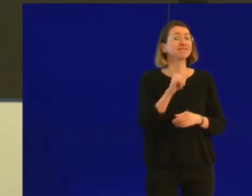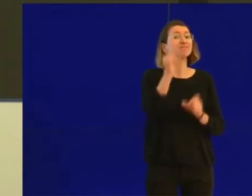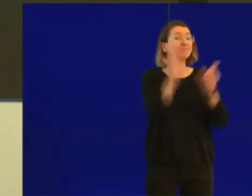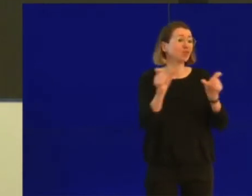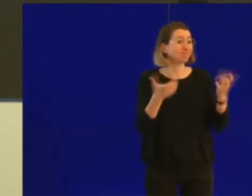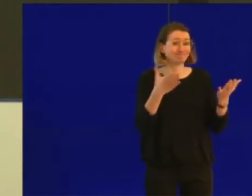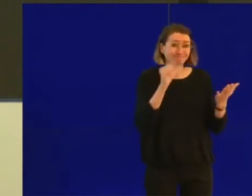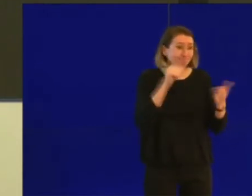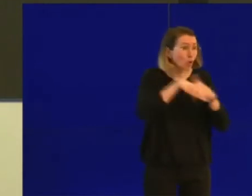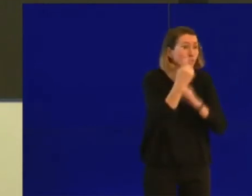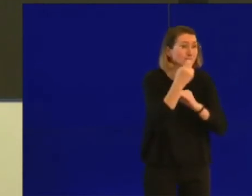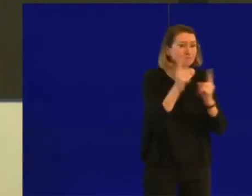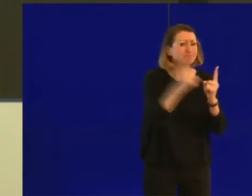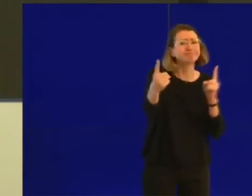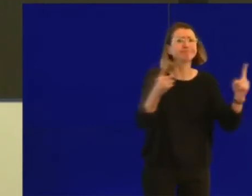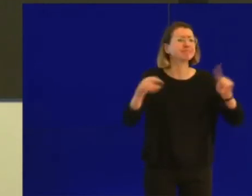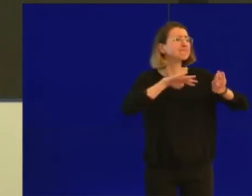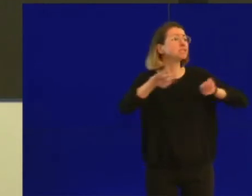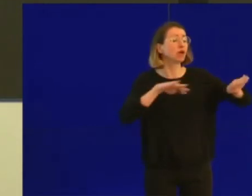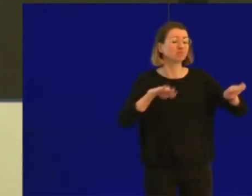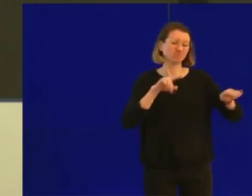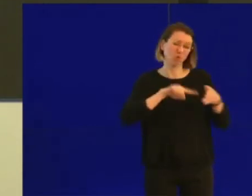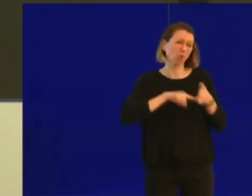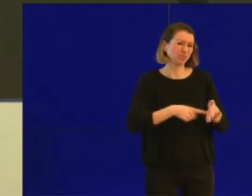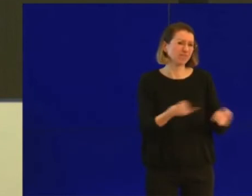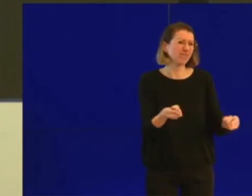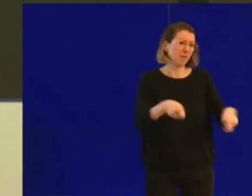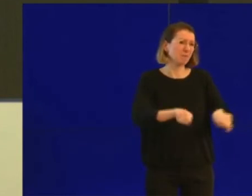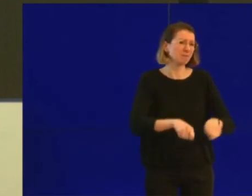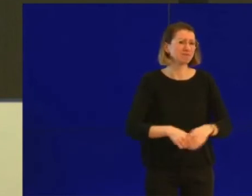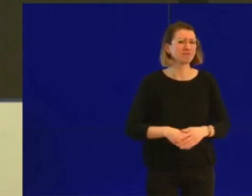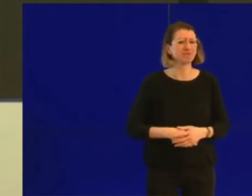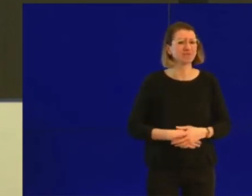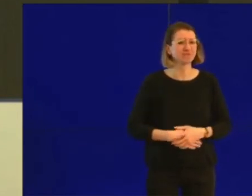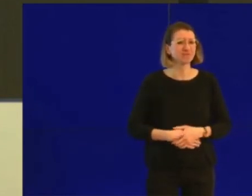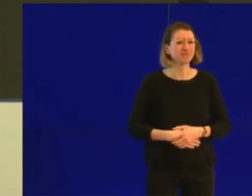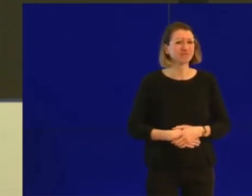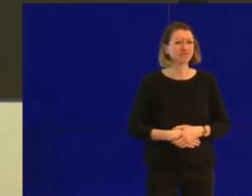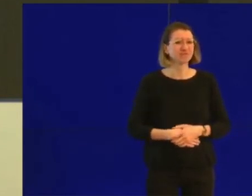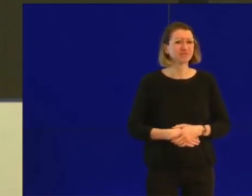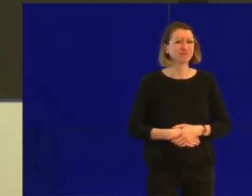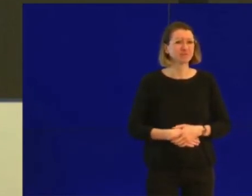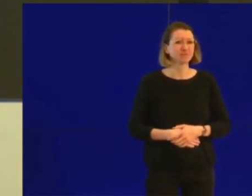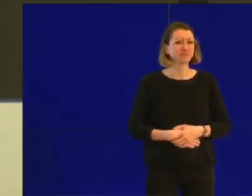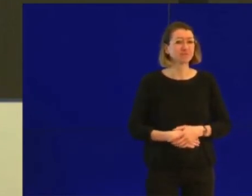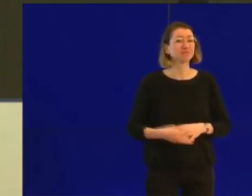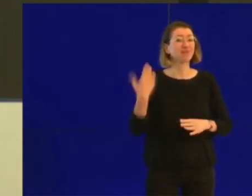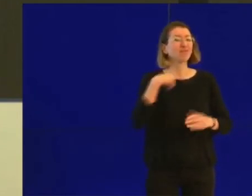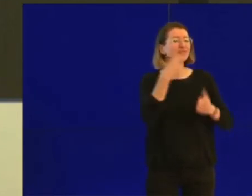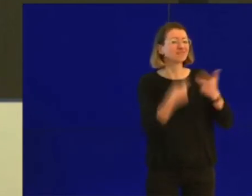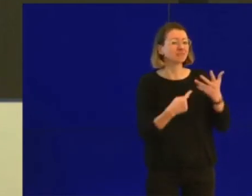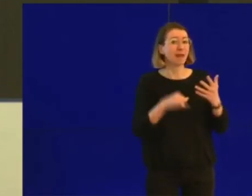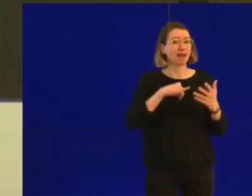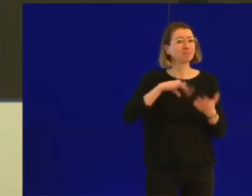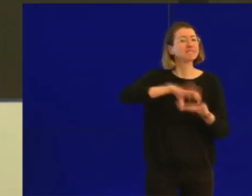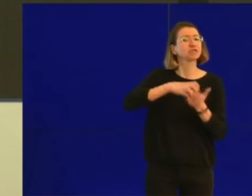Ces mesures ne sont pas valables pour les services cruciaux et essentiels. On pense bien sûr, par exemple, aux services d'urgence et d'intervention, qui doivent bien